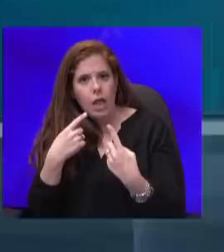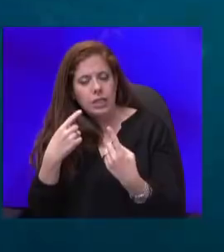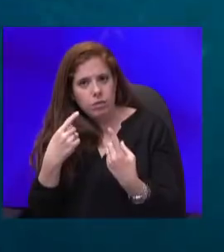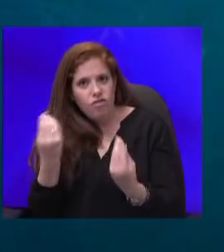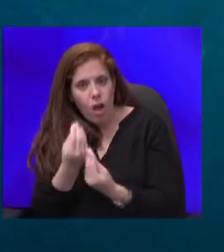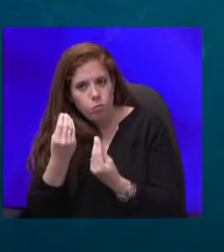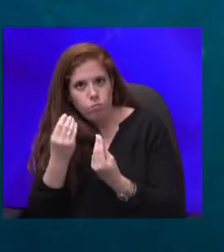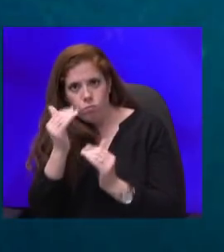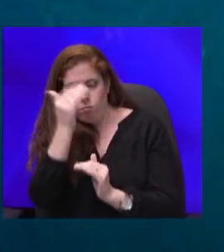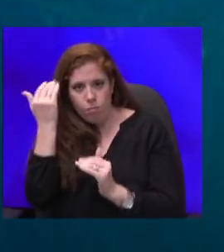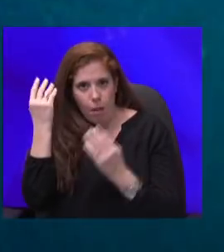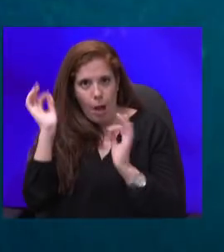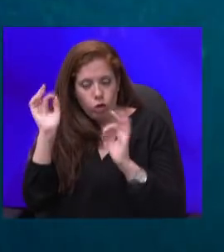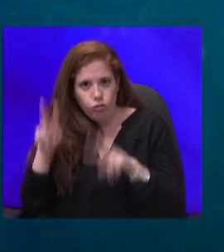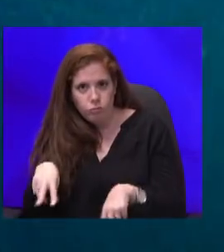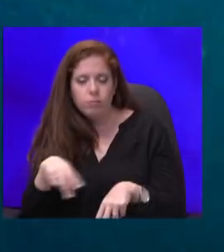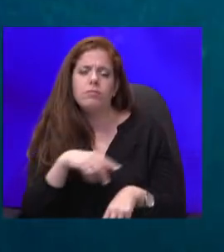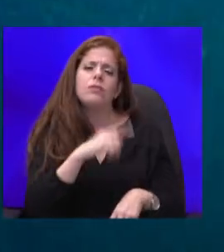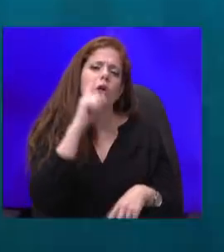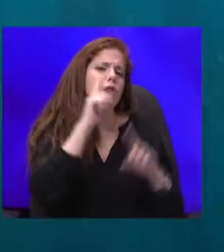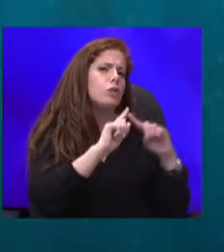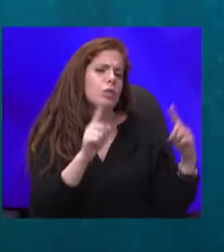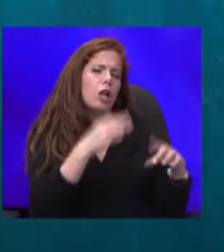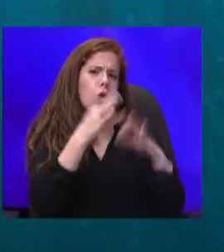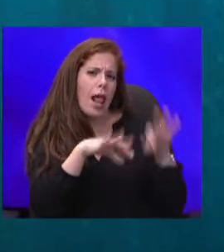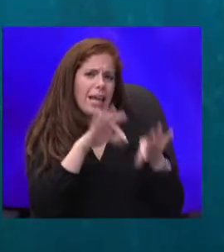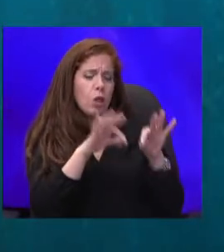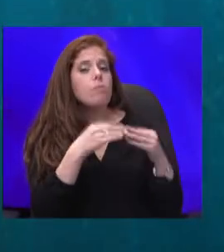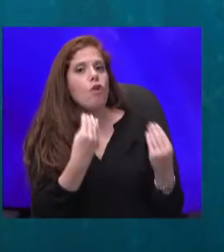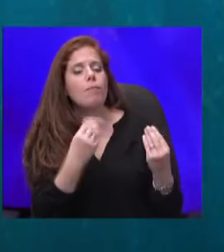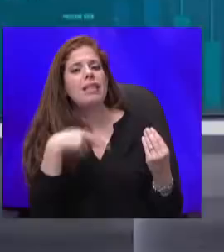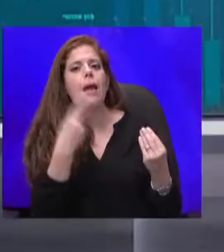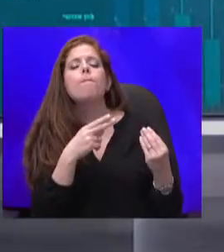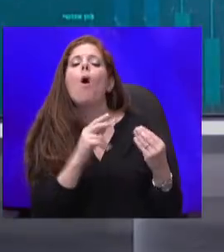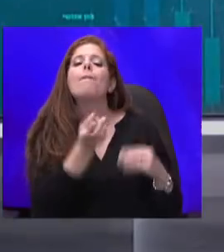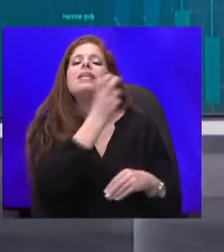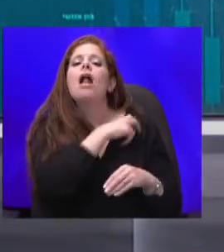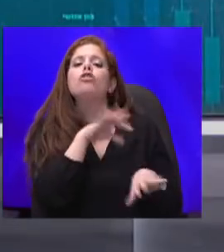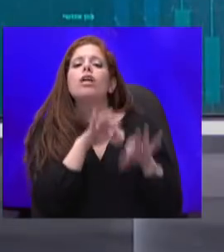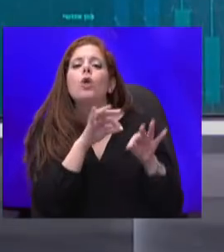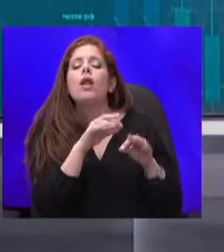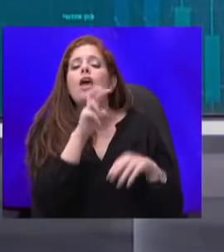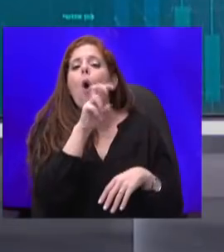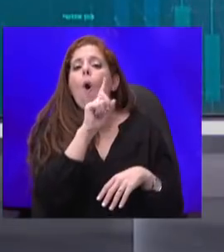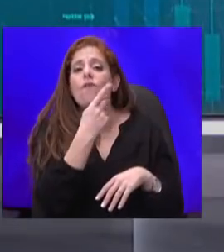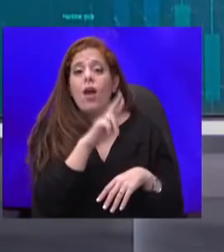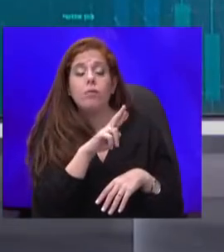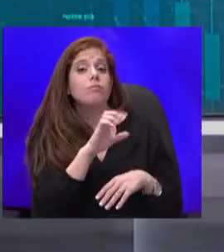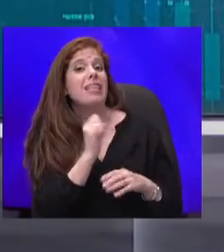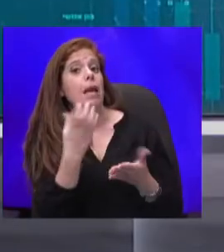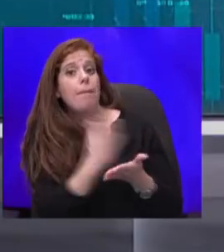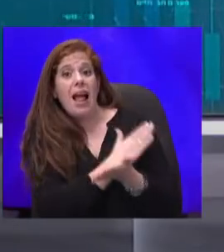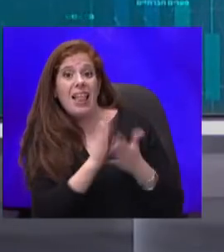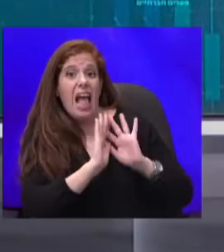החינוך לשאול על הקניונים, אבל לעוד מעט יהיה פה גם מנכ״ל קניוני אופר. אם הערב אין החלטה בקבינט, מה זה אומר לגבי הקניונים שכבר